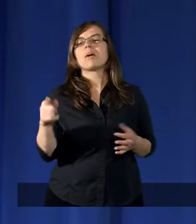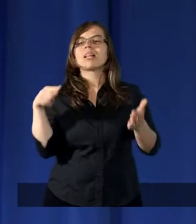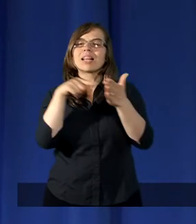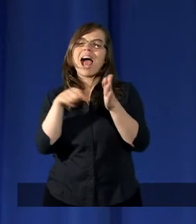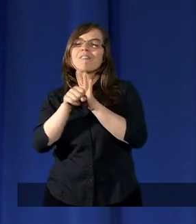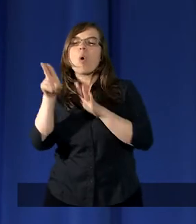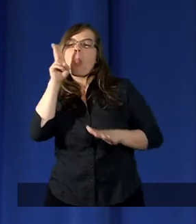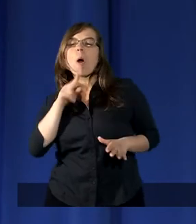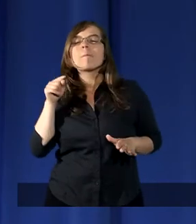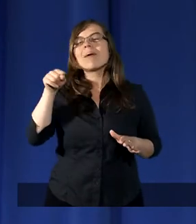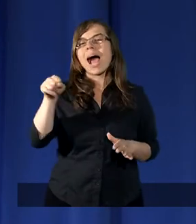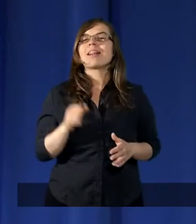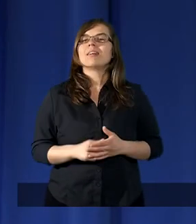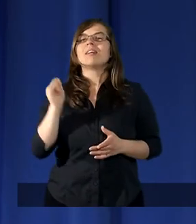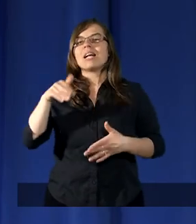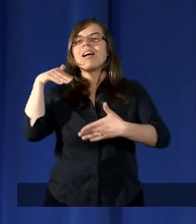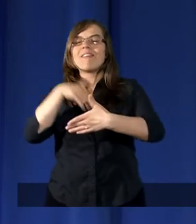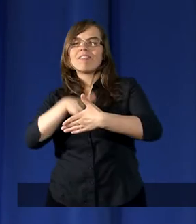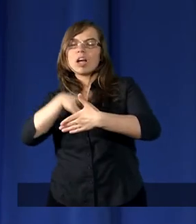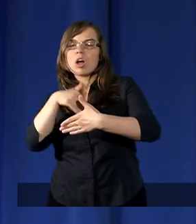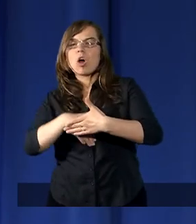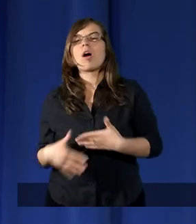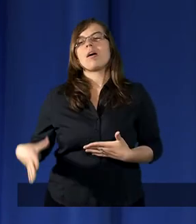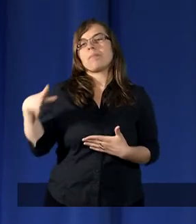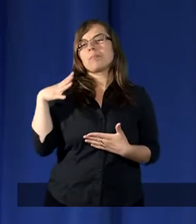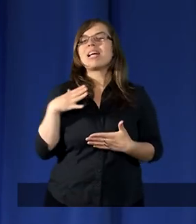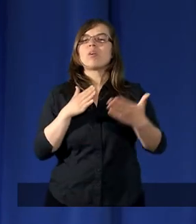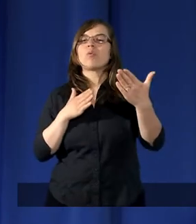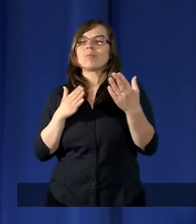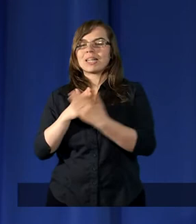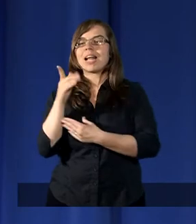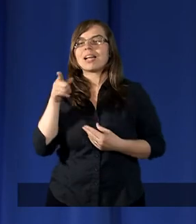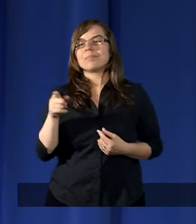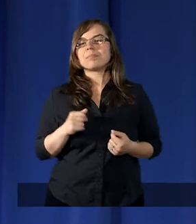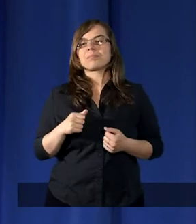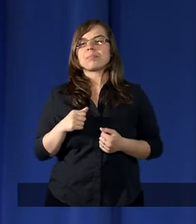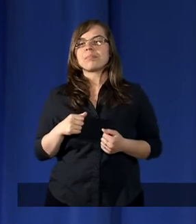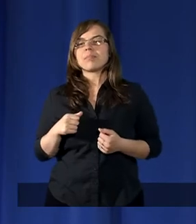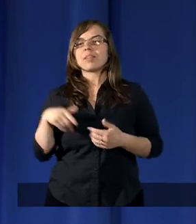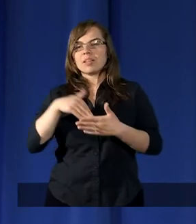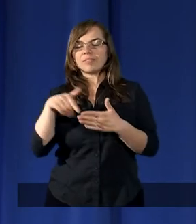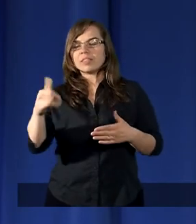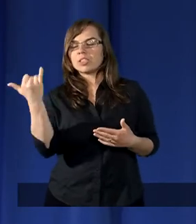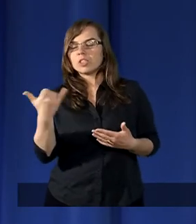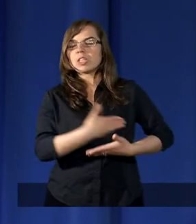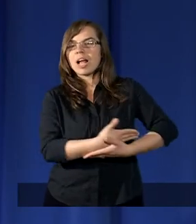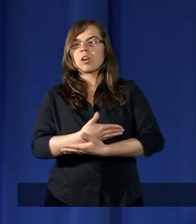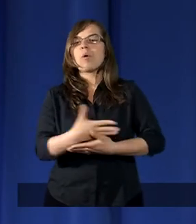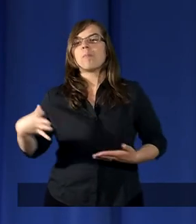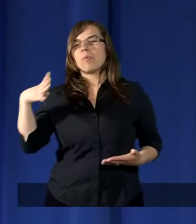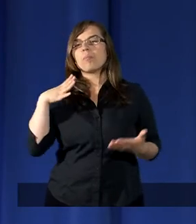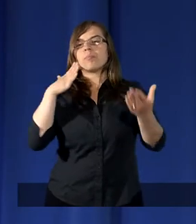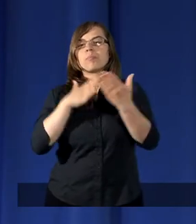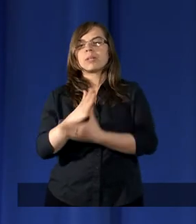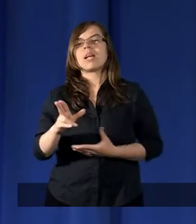Trafiło do matki i wychowany był, wychowany, to dzieciom wychowane było